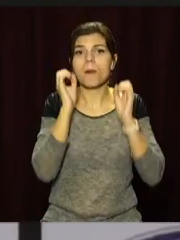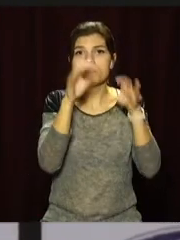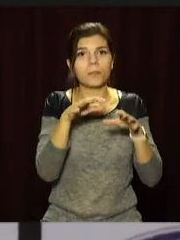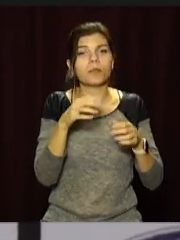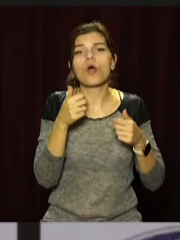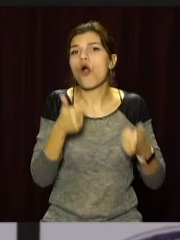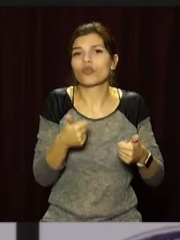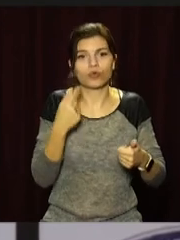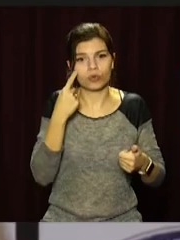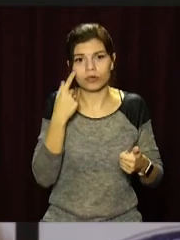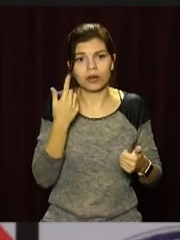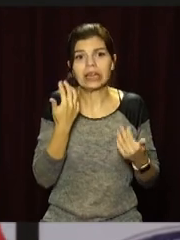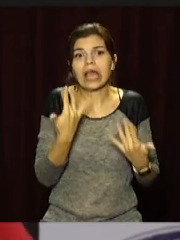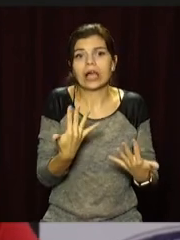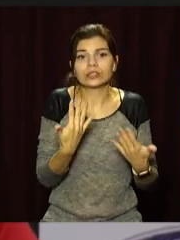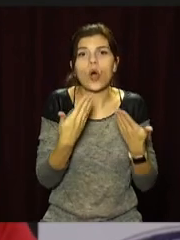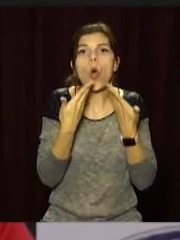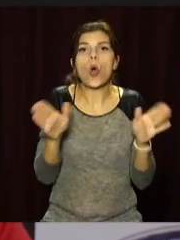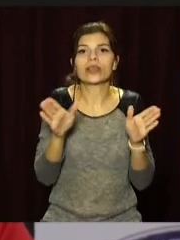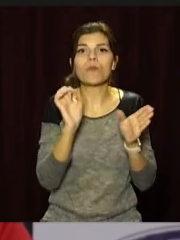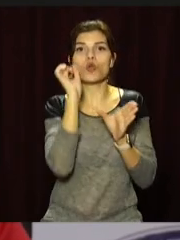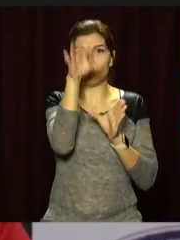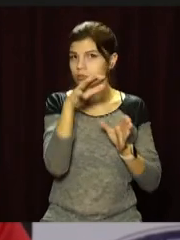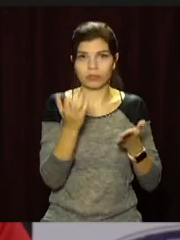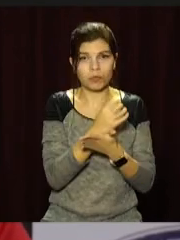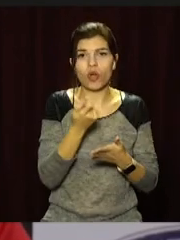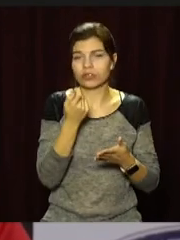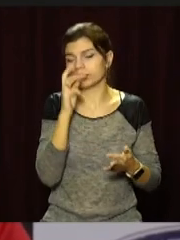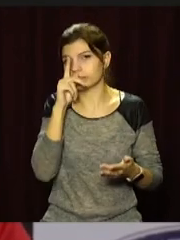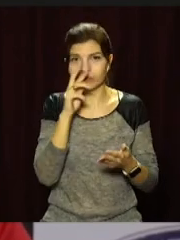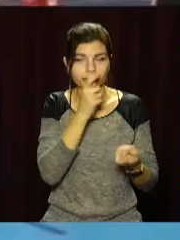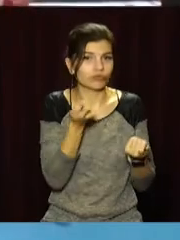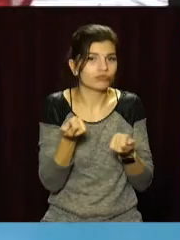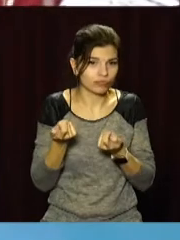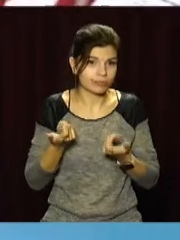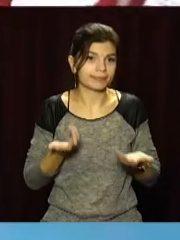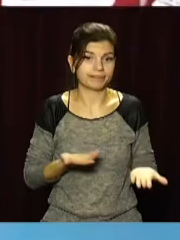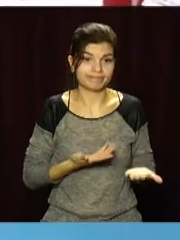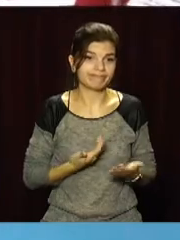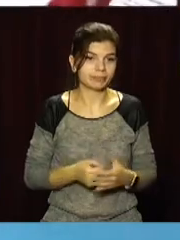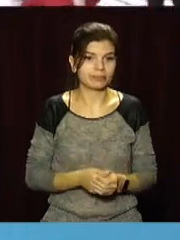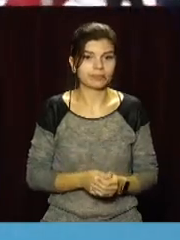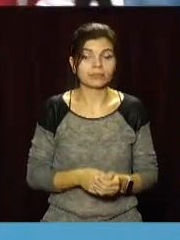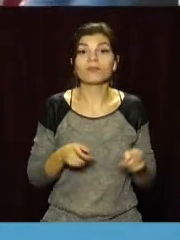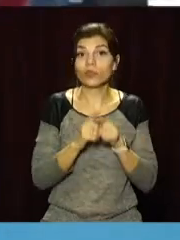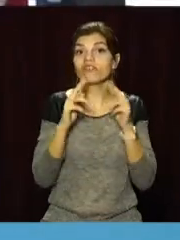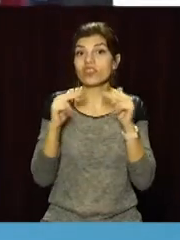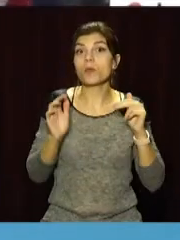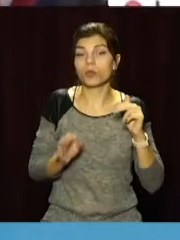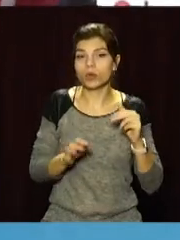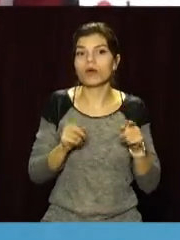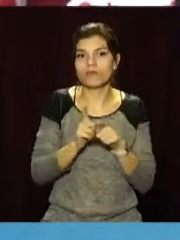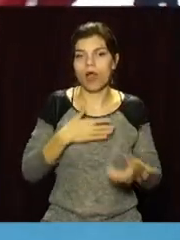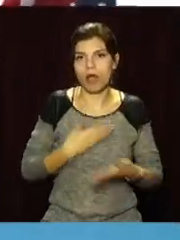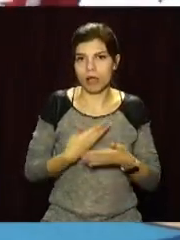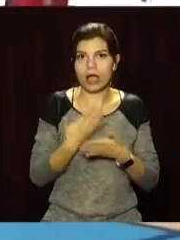своїх, кілька відкритих бразків, збилися на індивідуальні дійси. Наразі дніпровські баскетболісти мають своєму